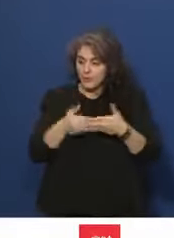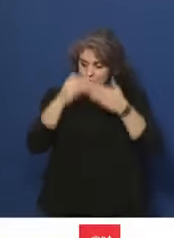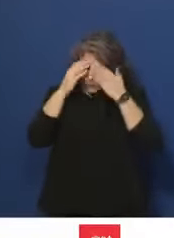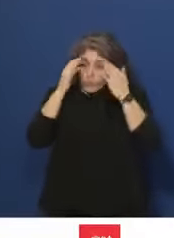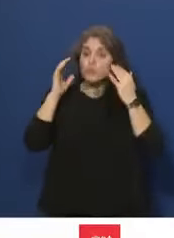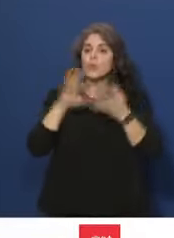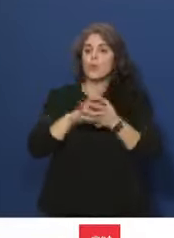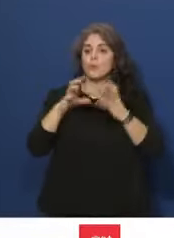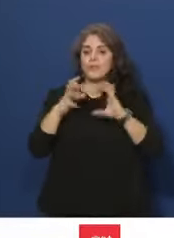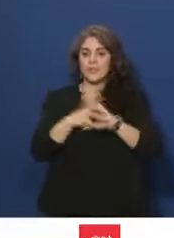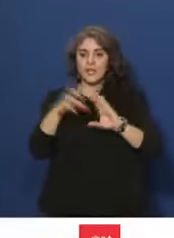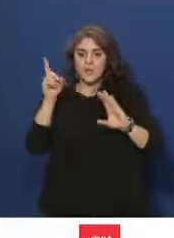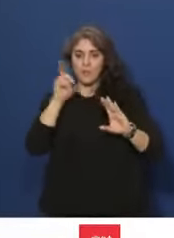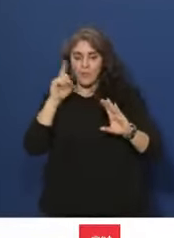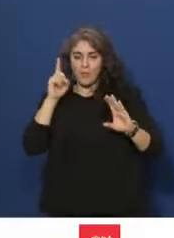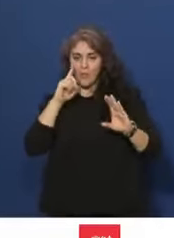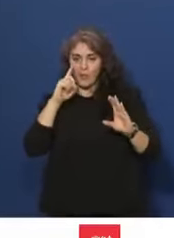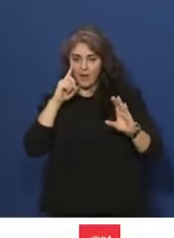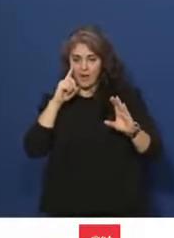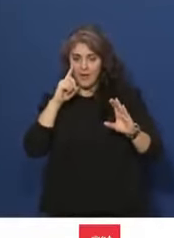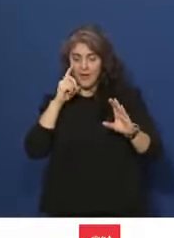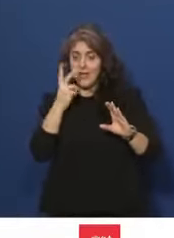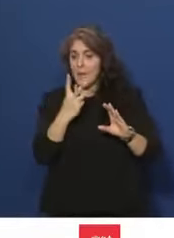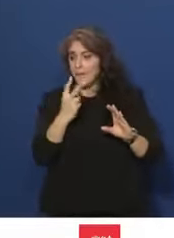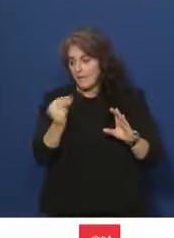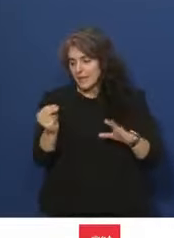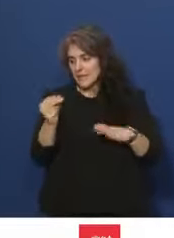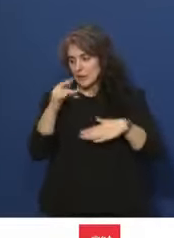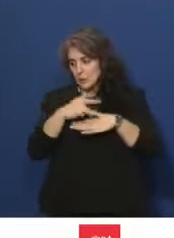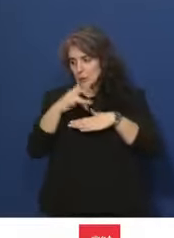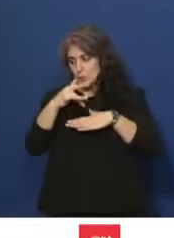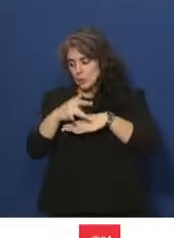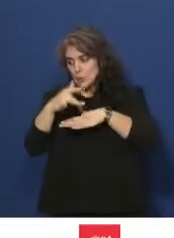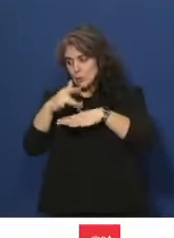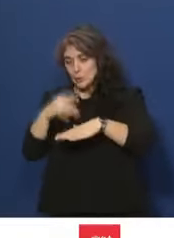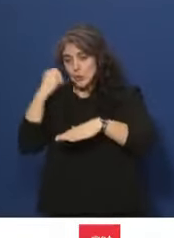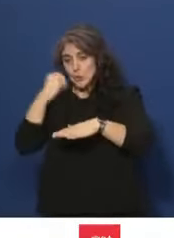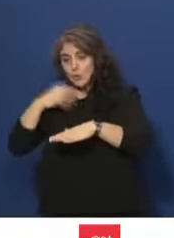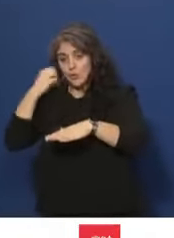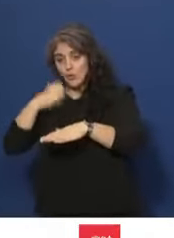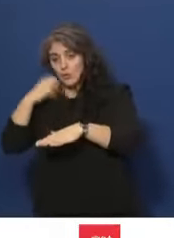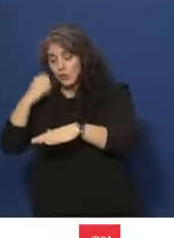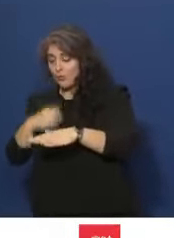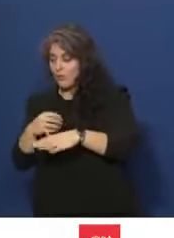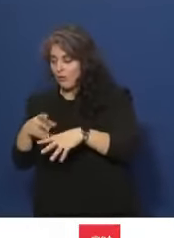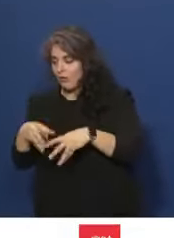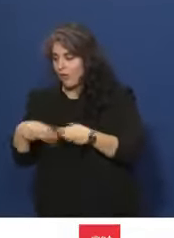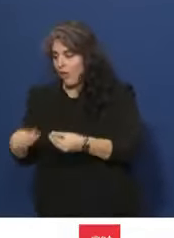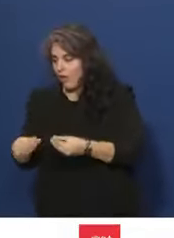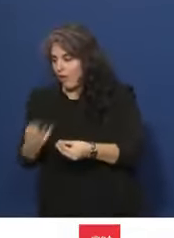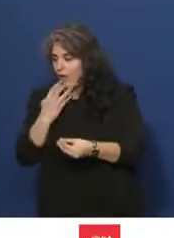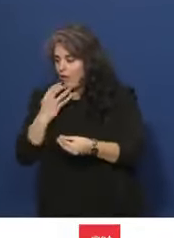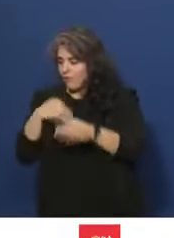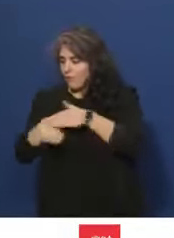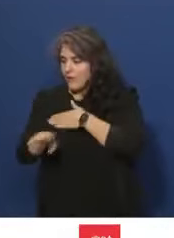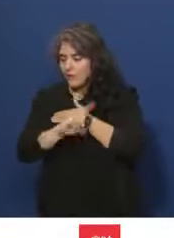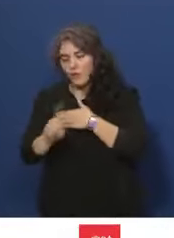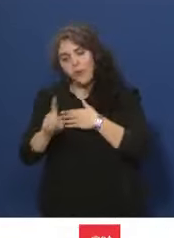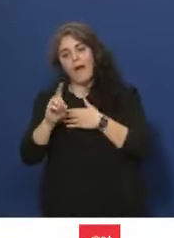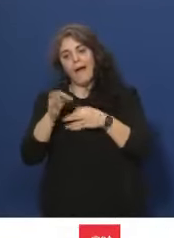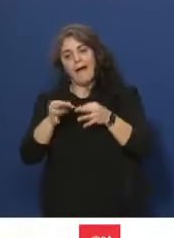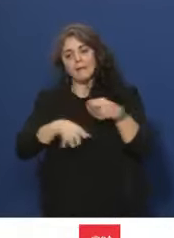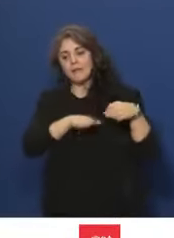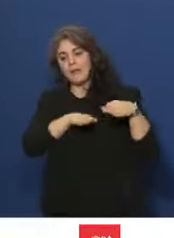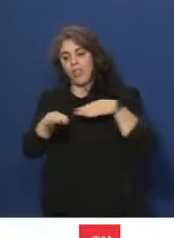modérément inclusive et les pannes récentes et répétées fort peu incitatives. Il leur faudra pourtant